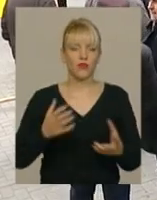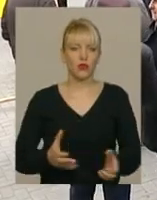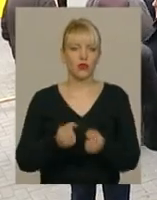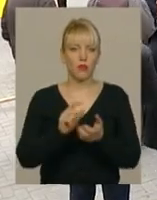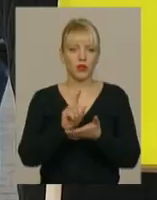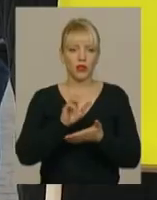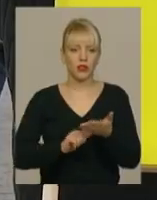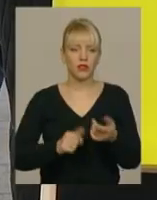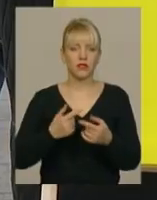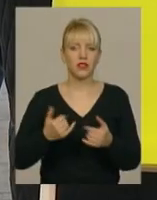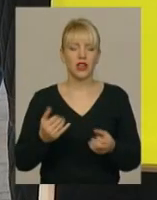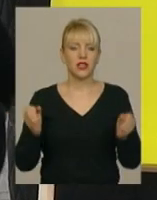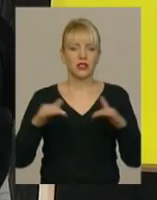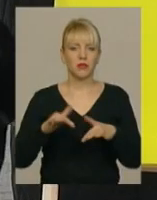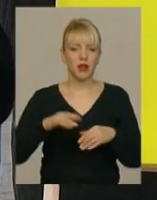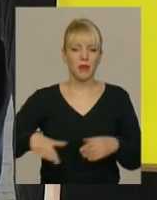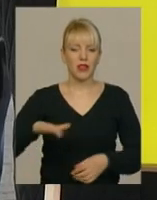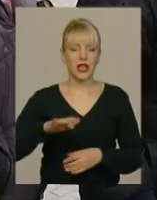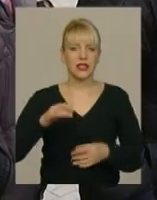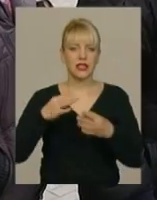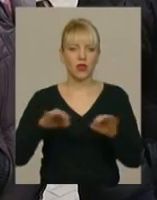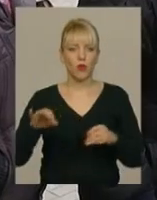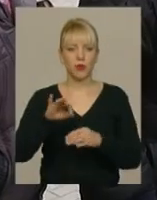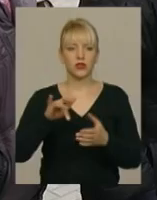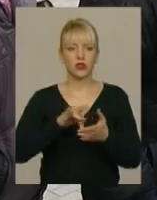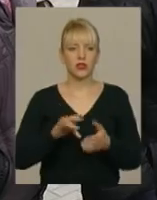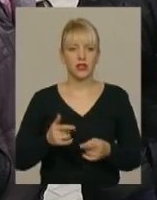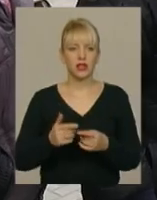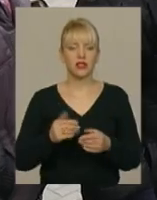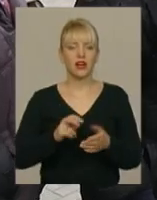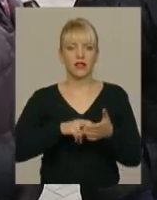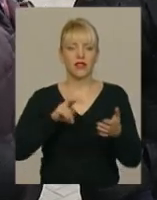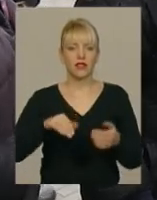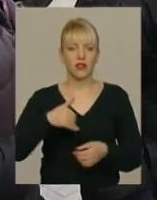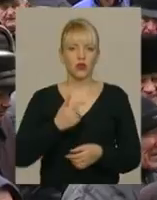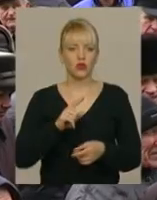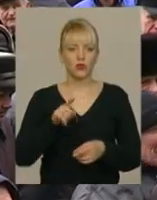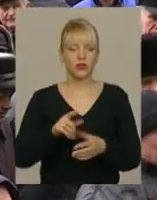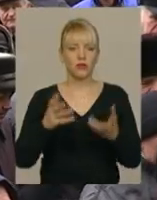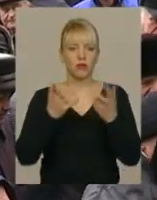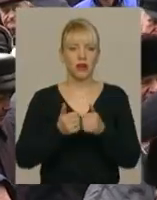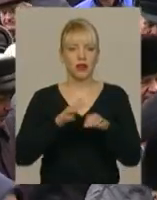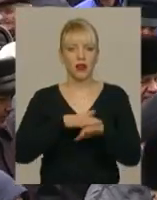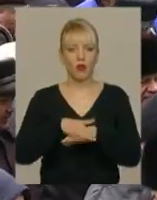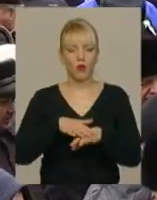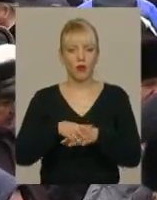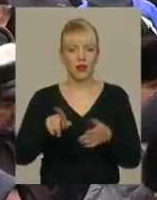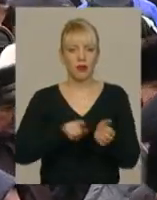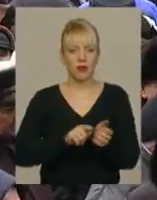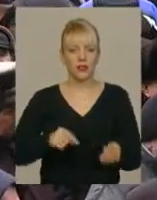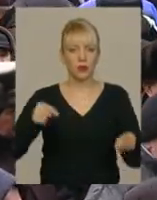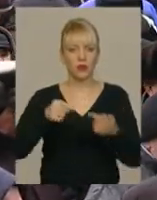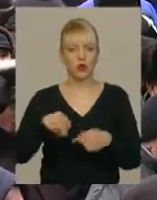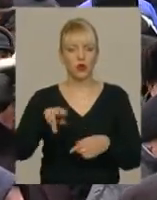податківців зібралися на майдані Незалежності обласного центру. Відставники хочуть, аби їм перерахували пенсії відповідно до грошового